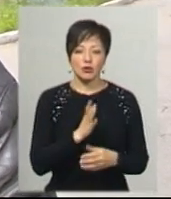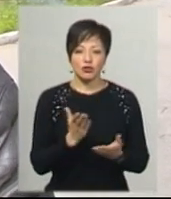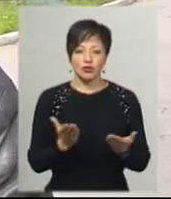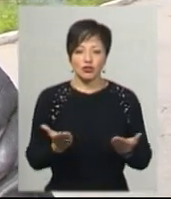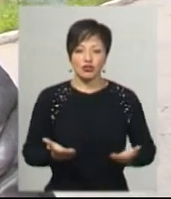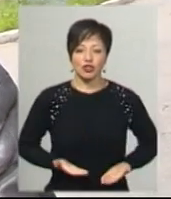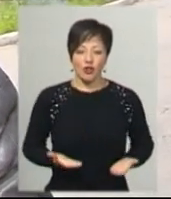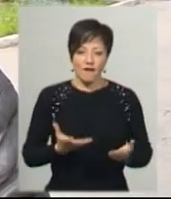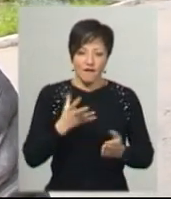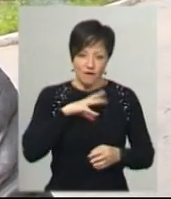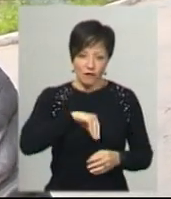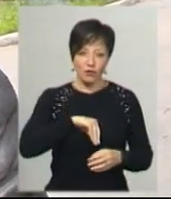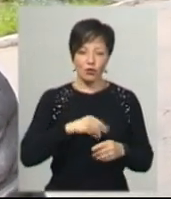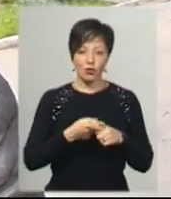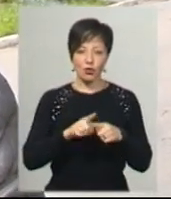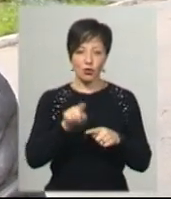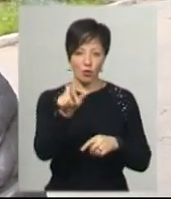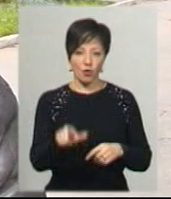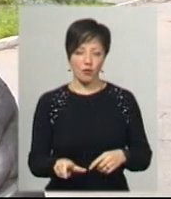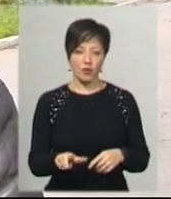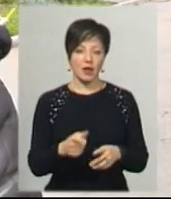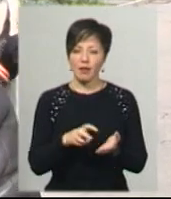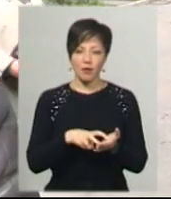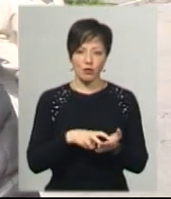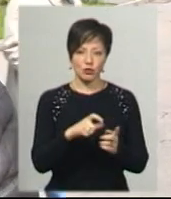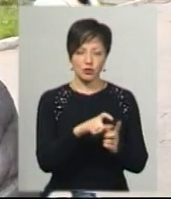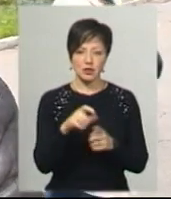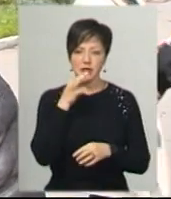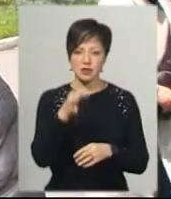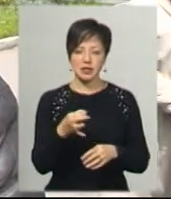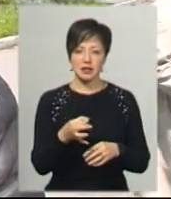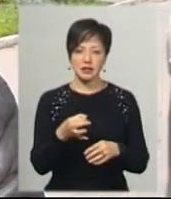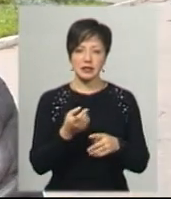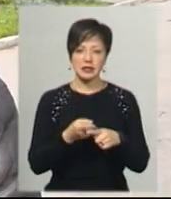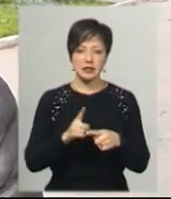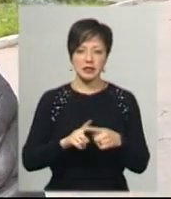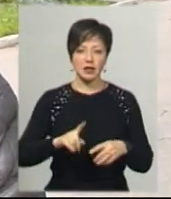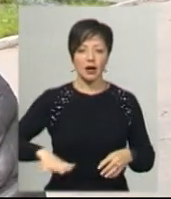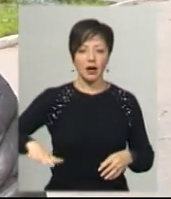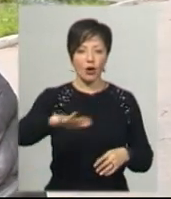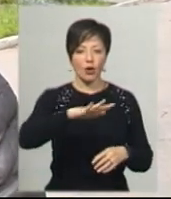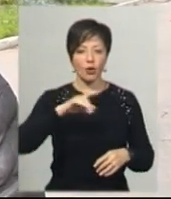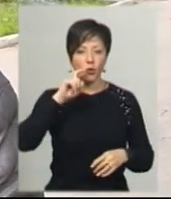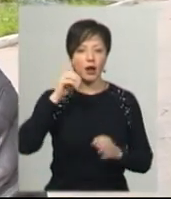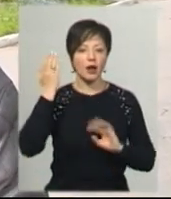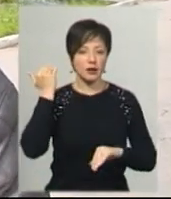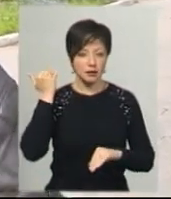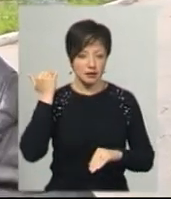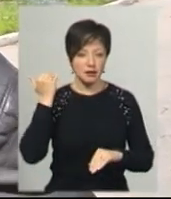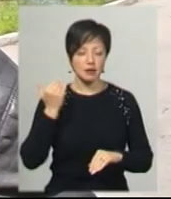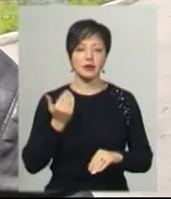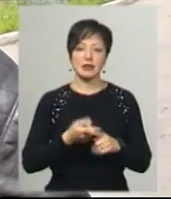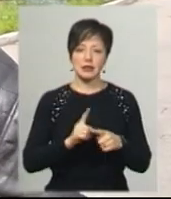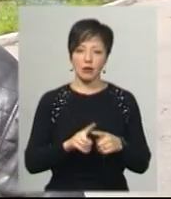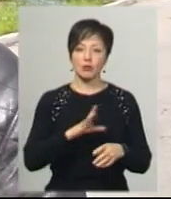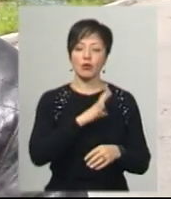ньому. Розумієте, ця Україна на той час, тому що